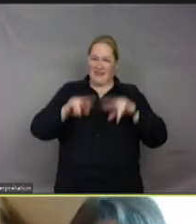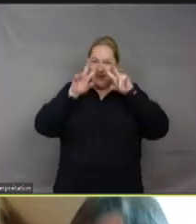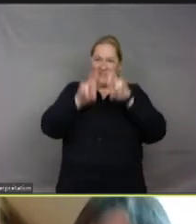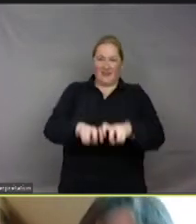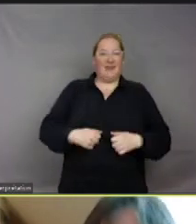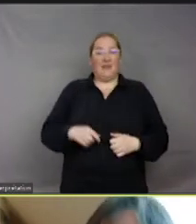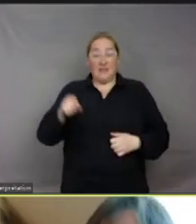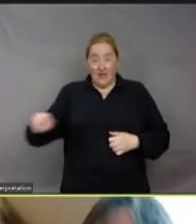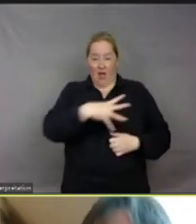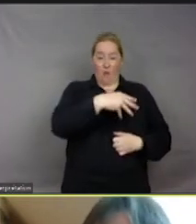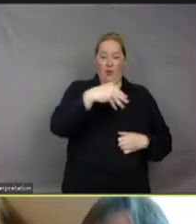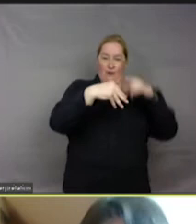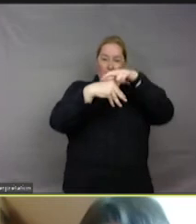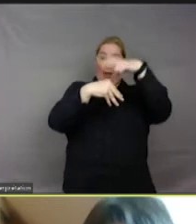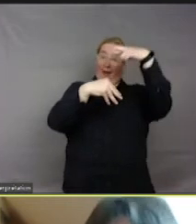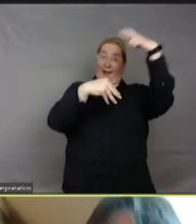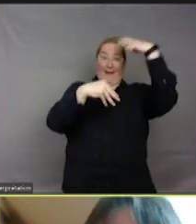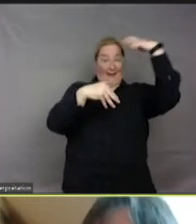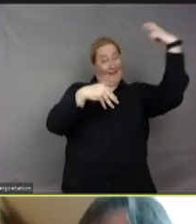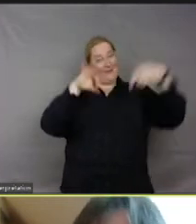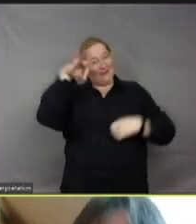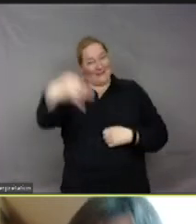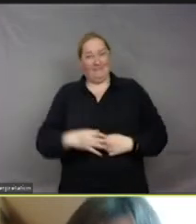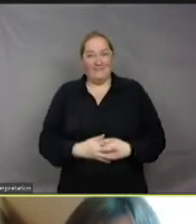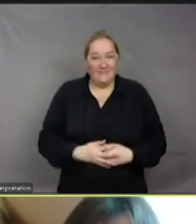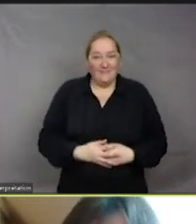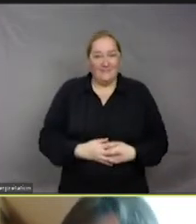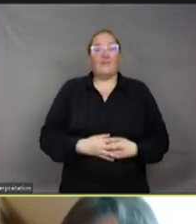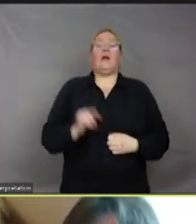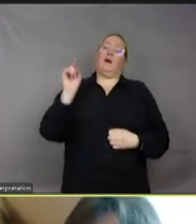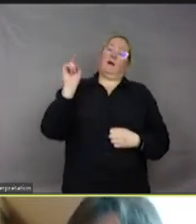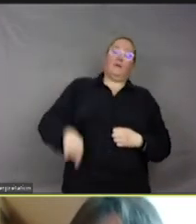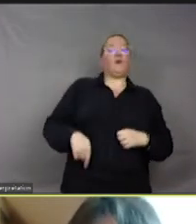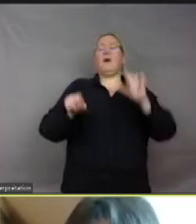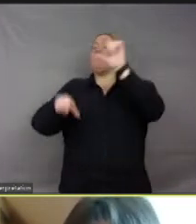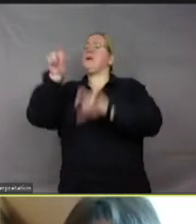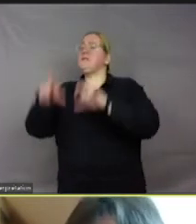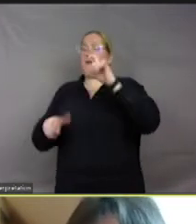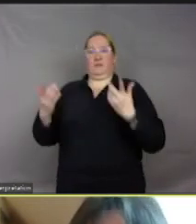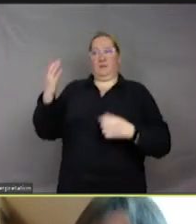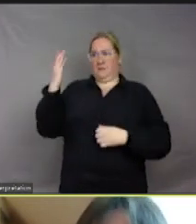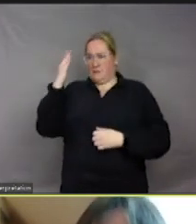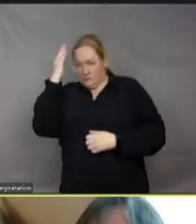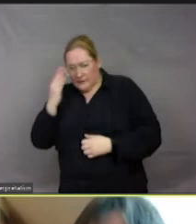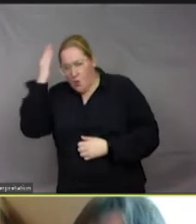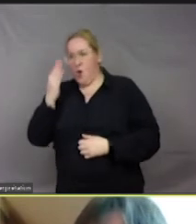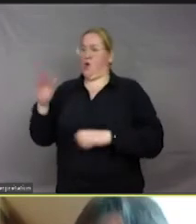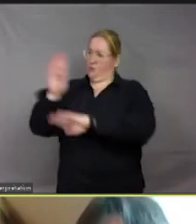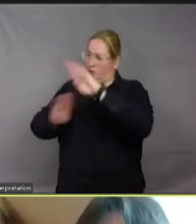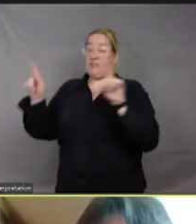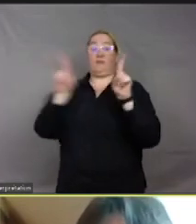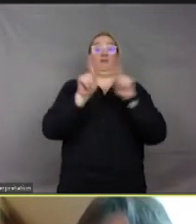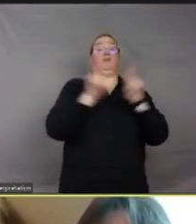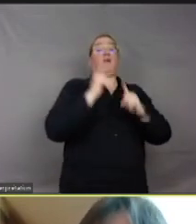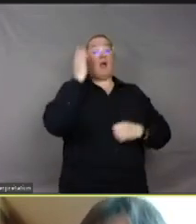rêvent peut-être, donc là, il faut faire un gros travail avec les zoobiologistes, bien sûr, avec les éthologues, mais protéger la